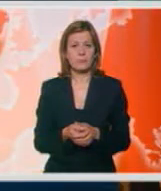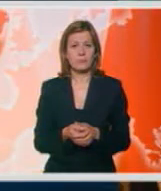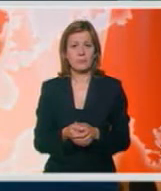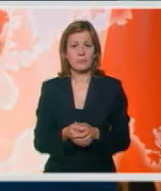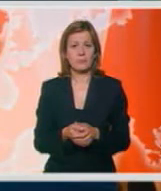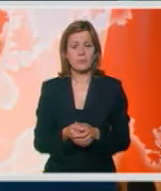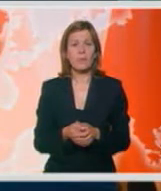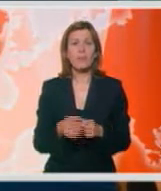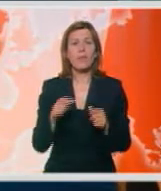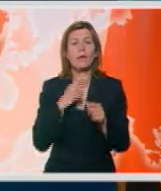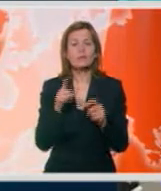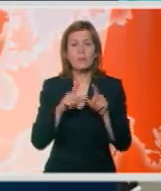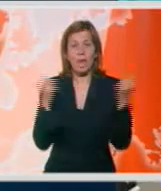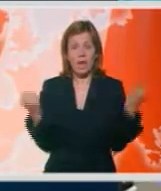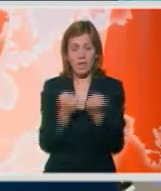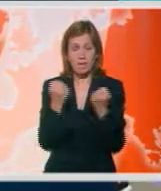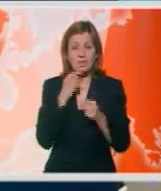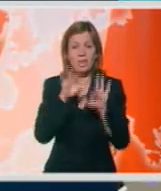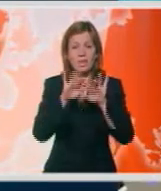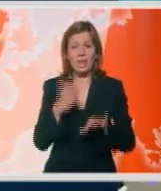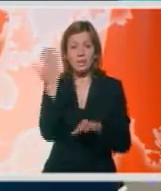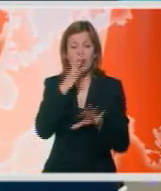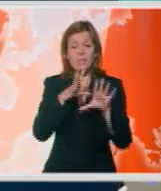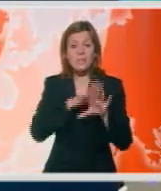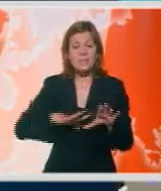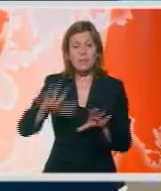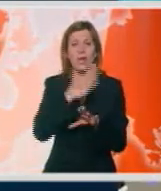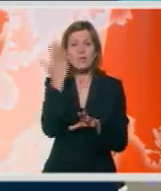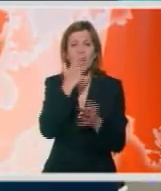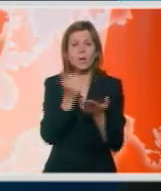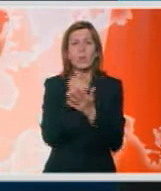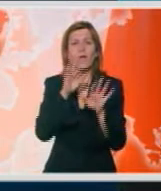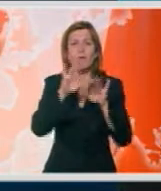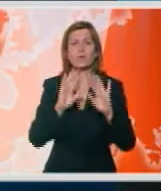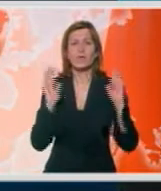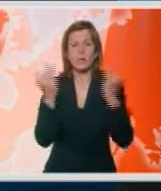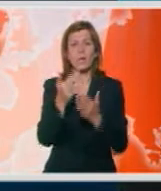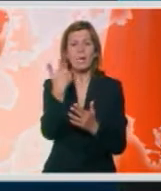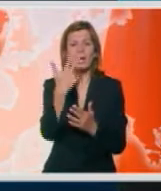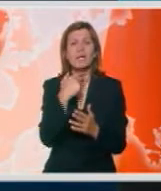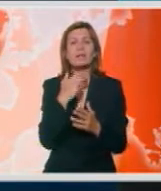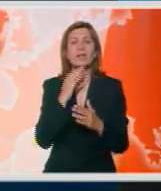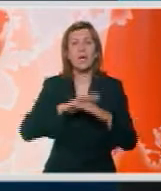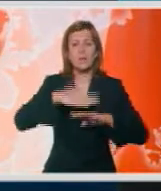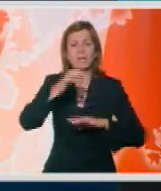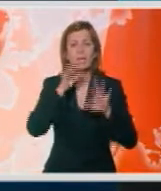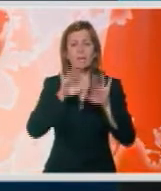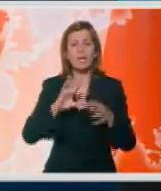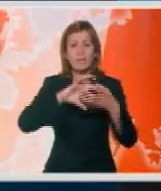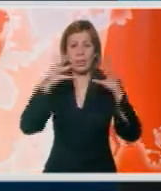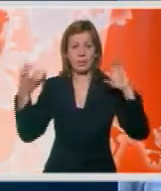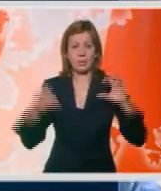U akveroakciji je digitalna škola. Sve škola u Srbiji dobeći informatički kabinet sa 30 računara i internetom.